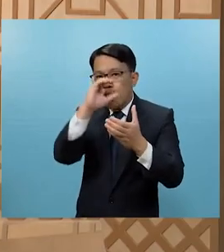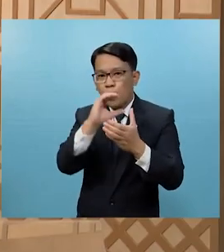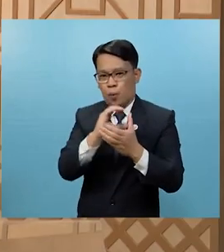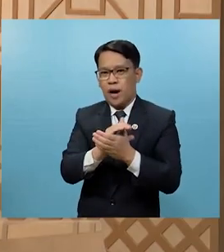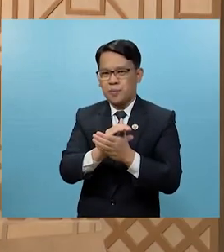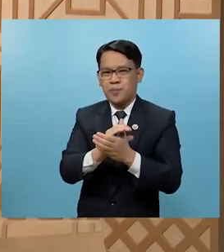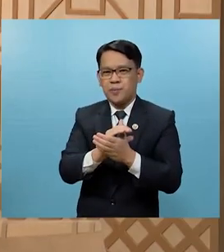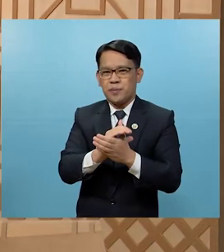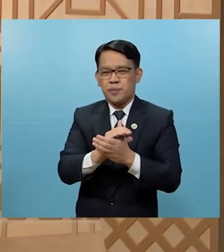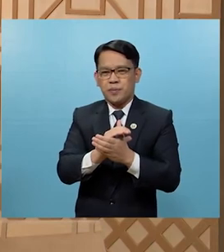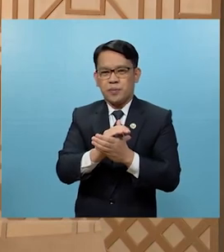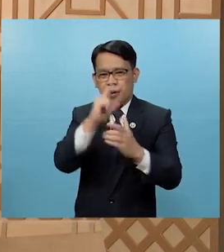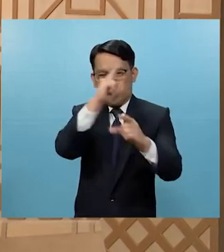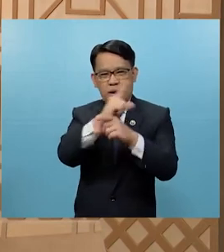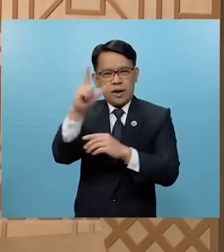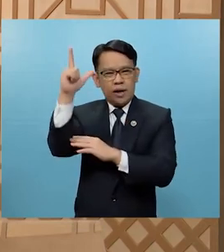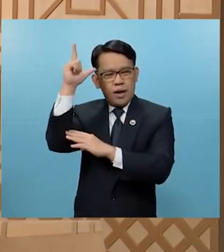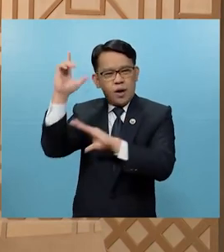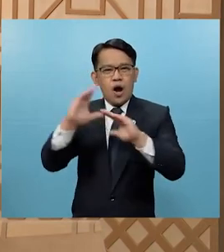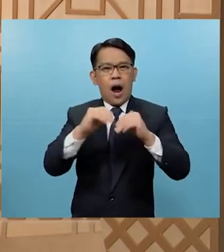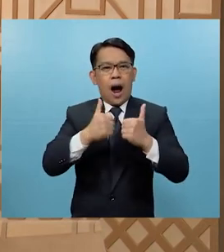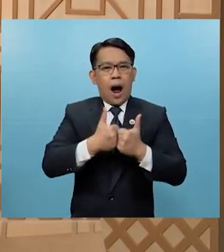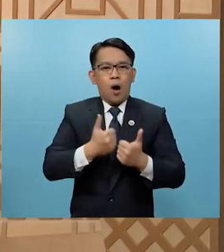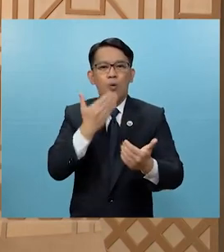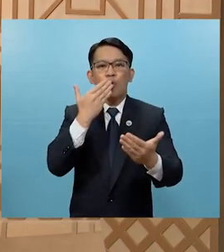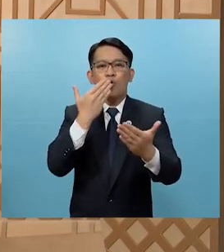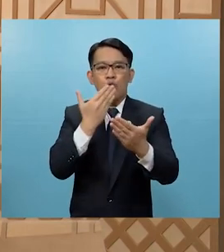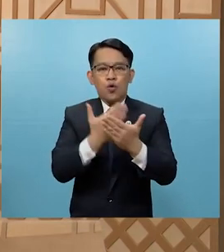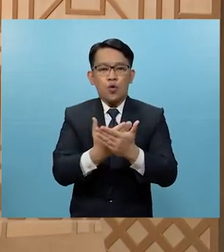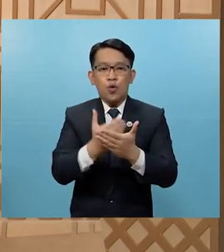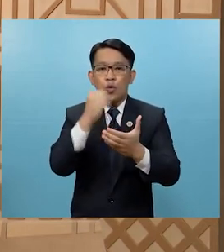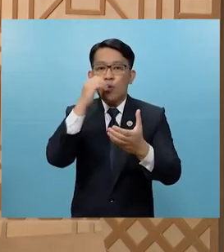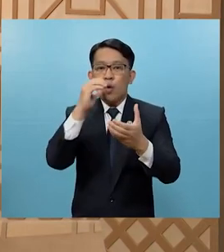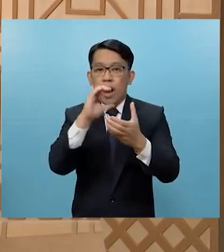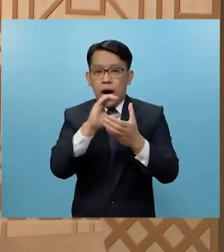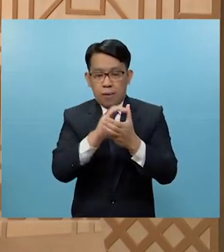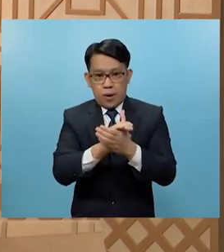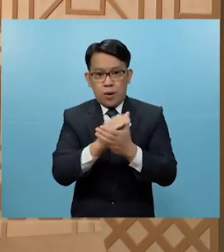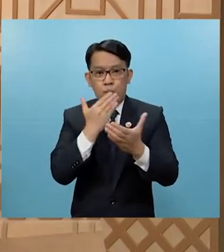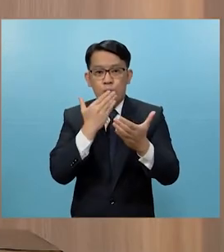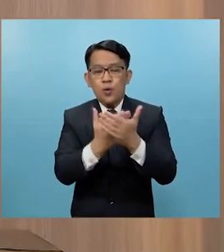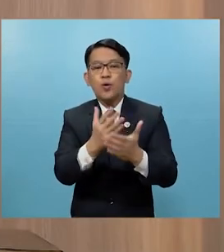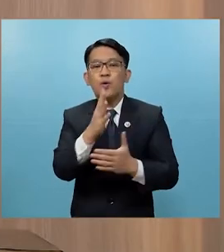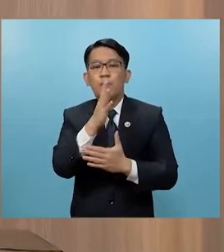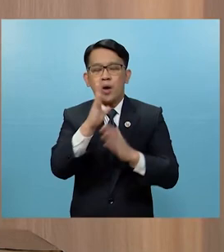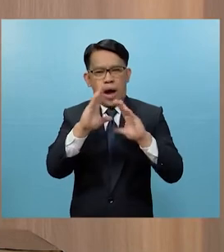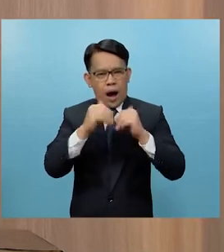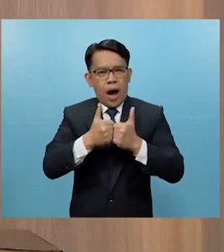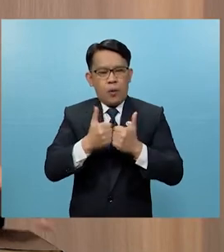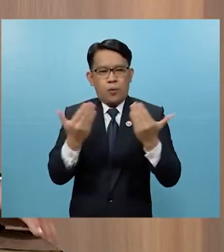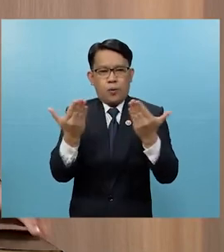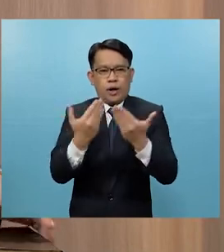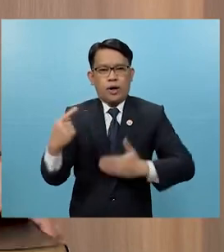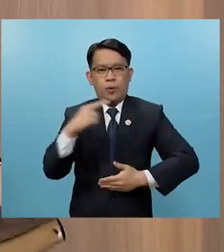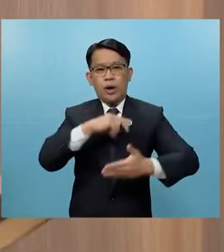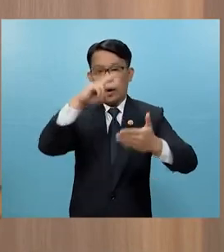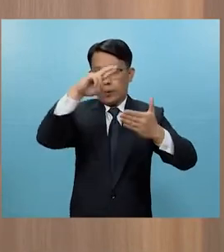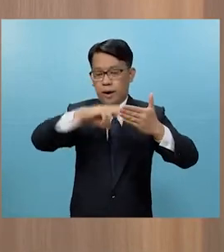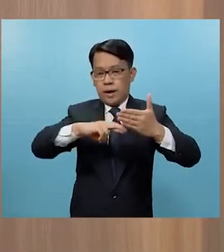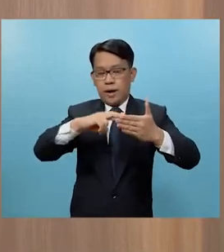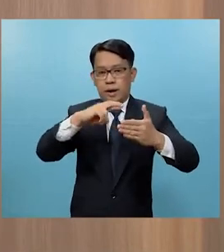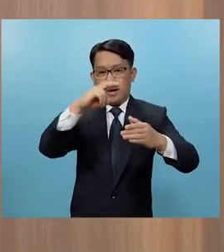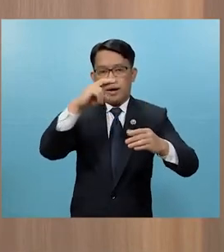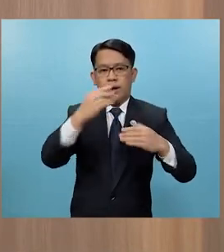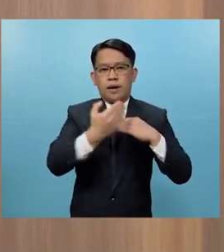sa Bibya Papaano po ba ang pagiging mabuting asawa at mabuting ina? Ganito po ang ating mababasa mga